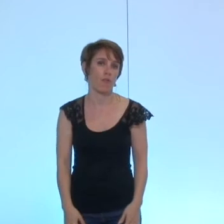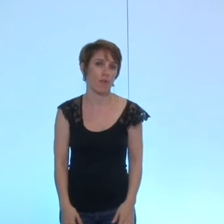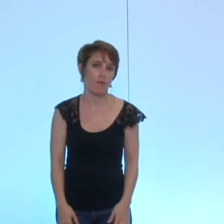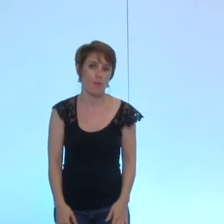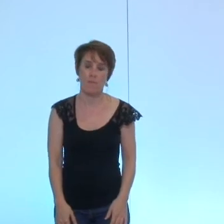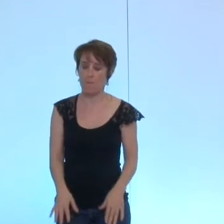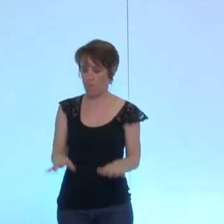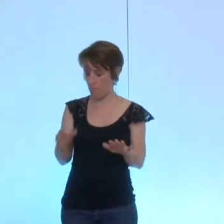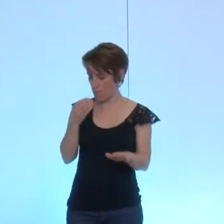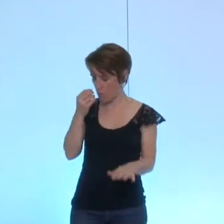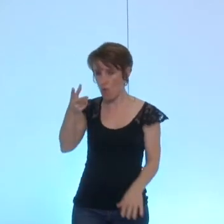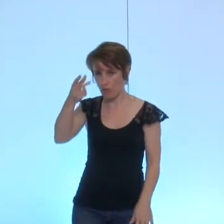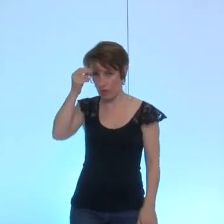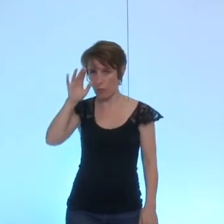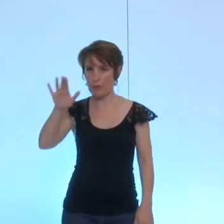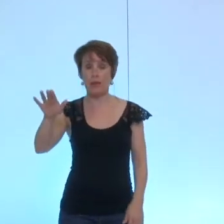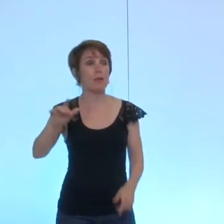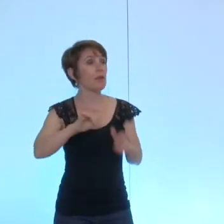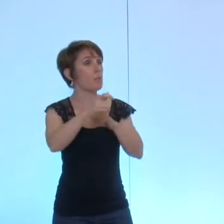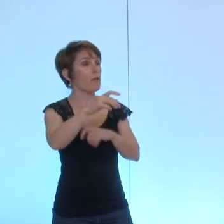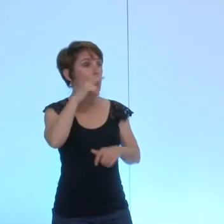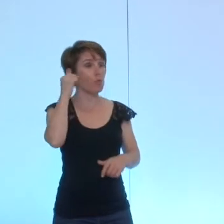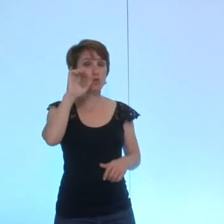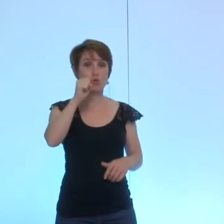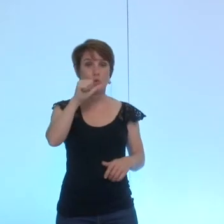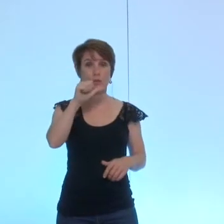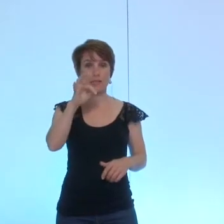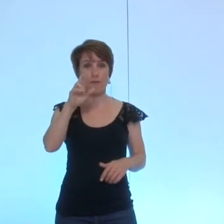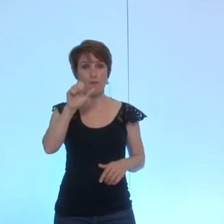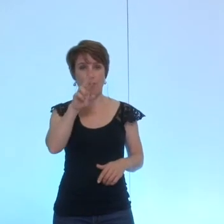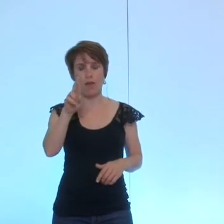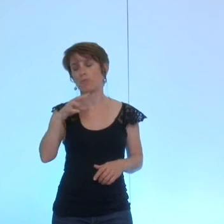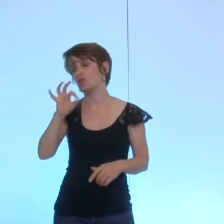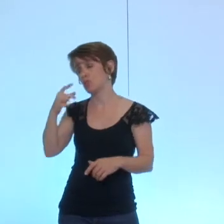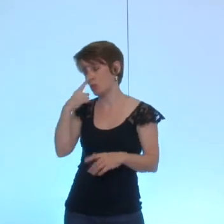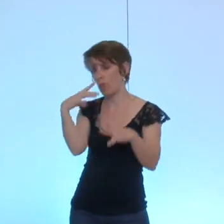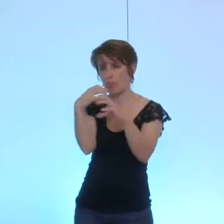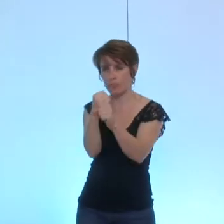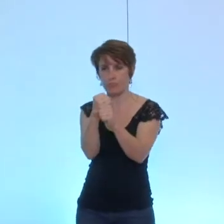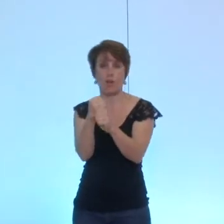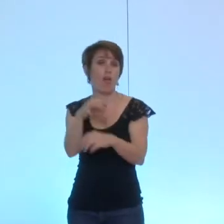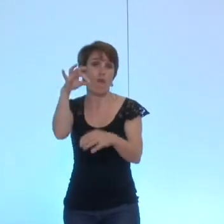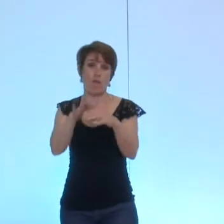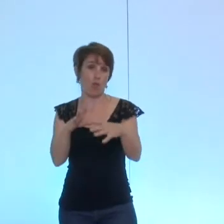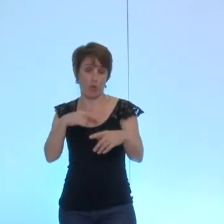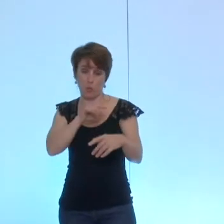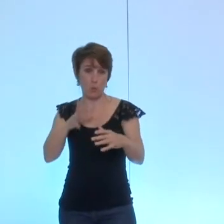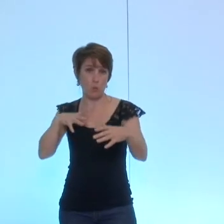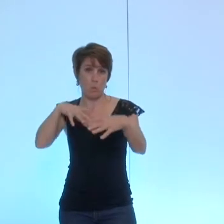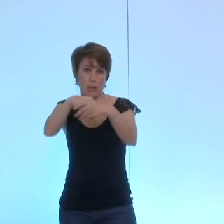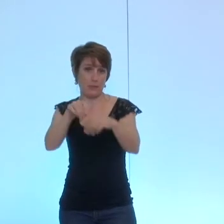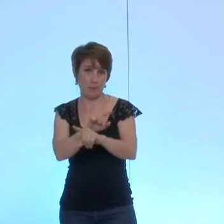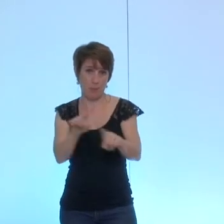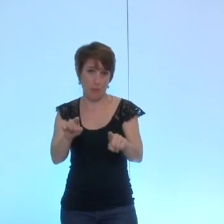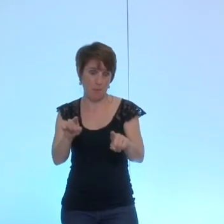j'ai bien entendu monsieur Safar oui monsieur le maire très brièvement nous ne participerons pas au vote pour une raison